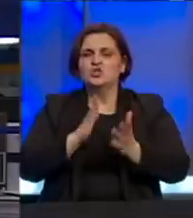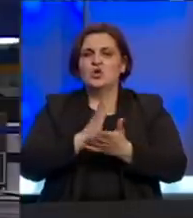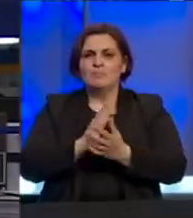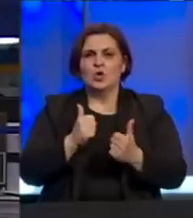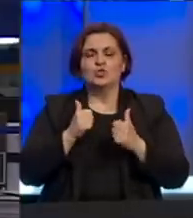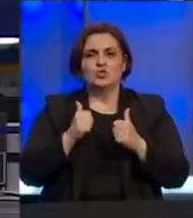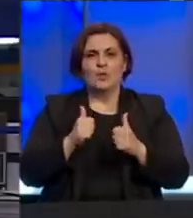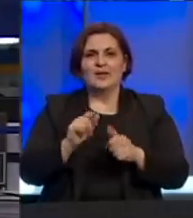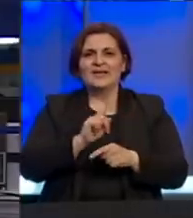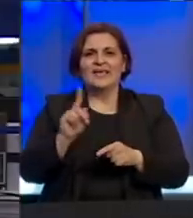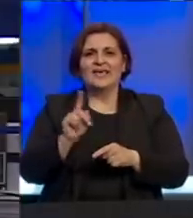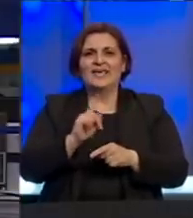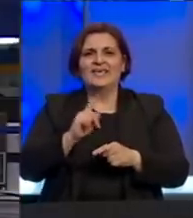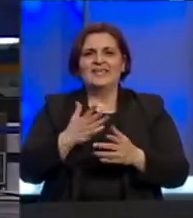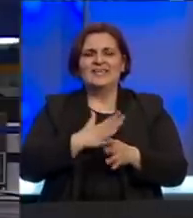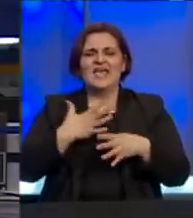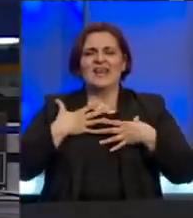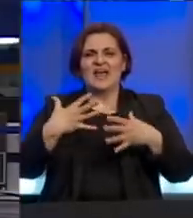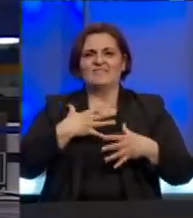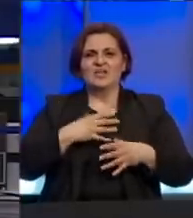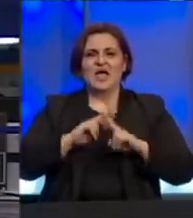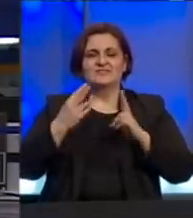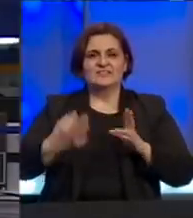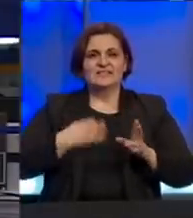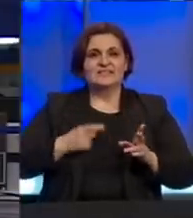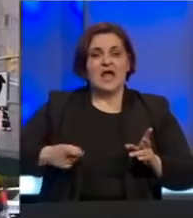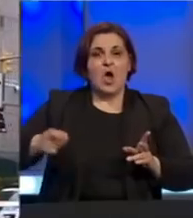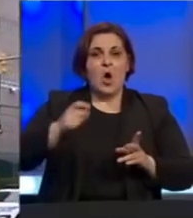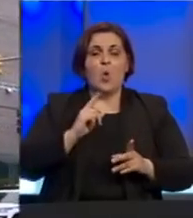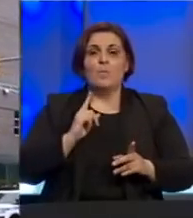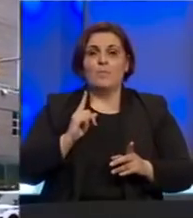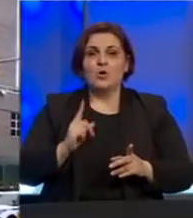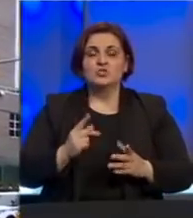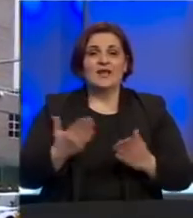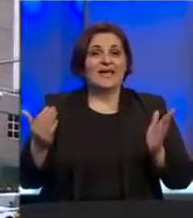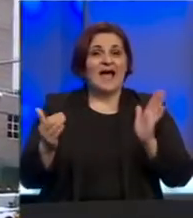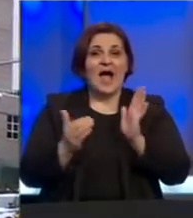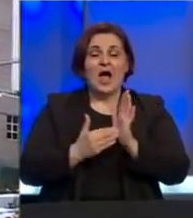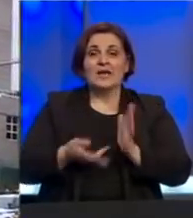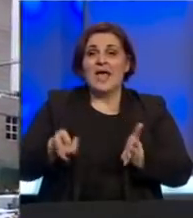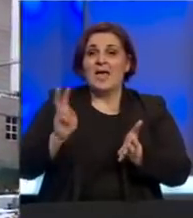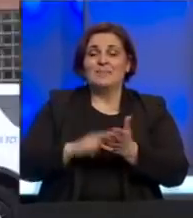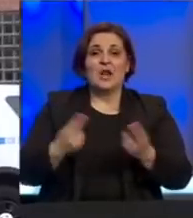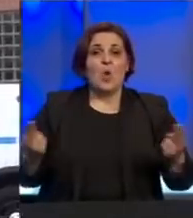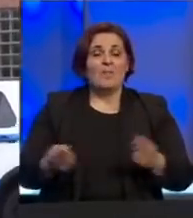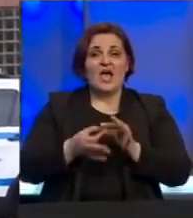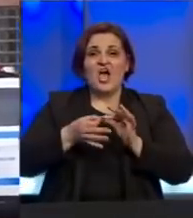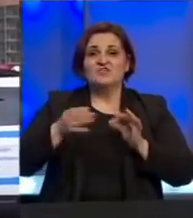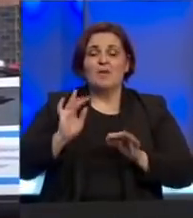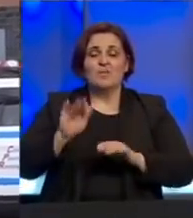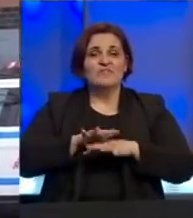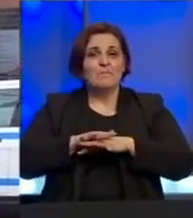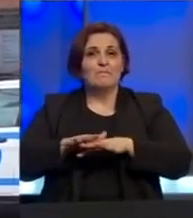stabilan i nije na respiratoru a svjetska zdravstvena organizacija upozorila kako ne treba prerano ublažavati mjere protiv